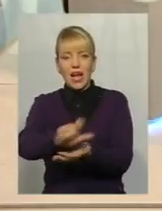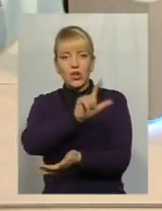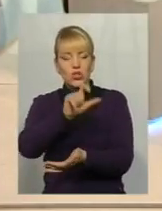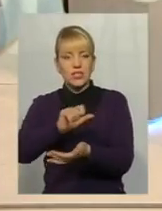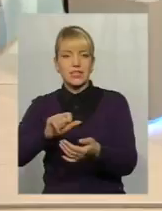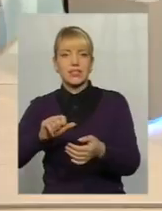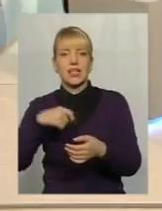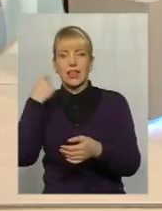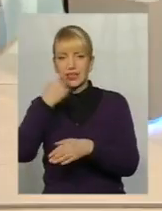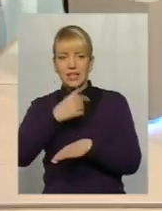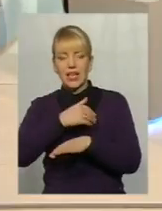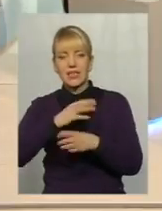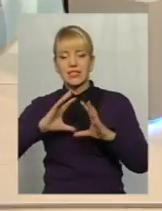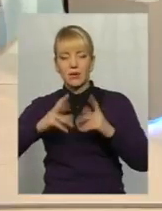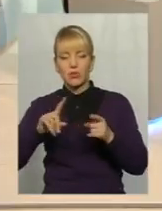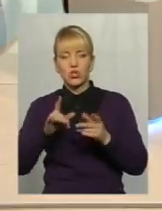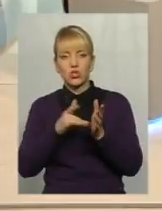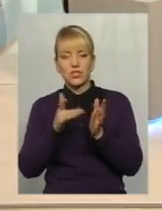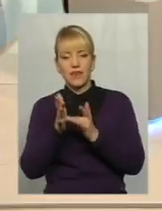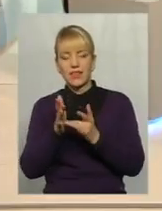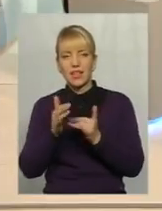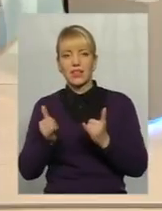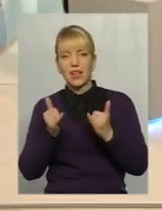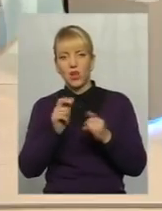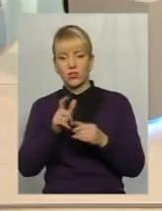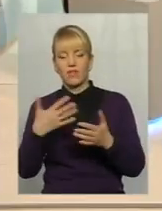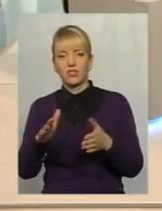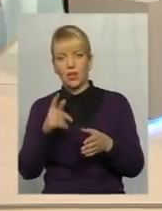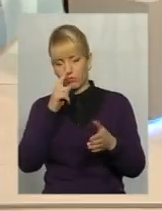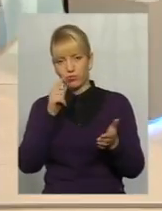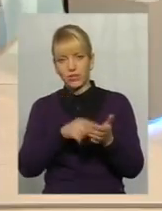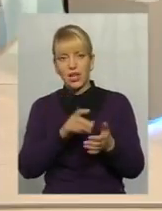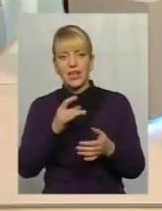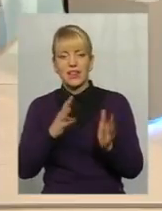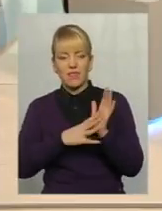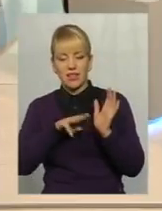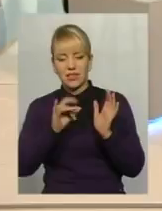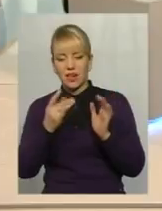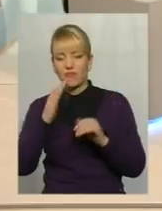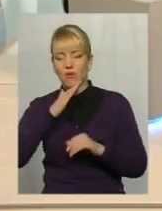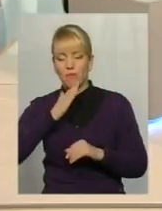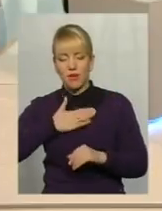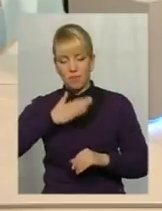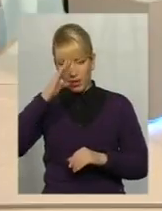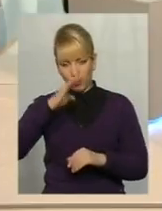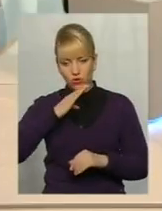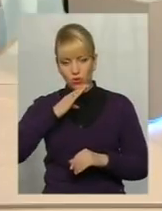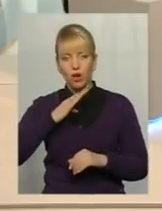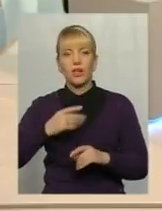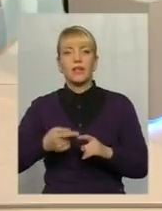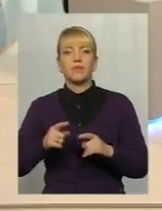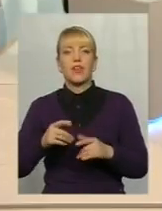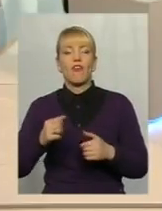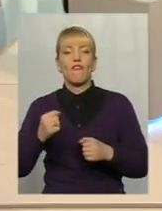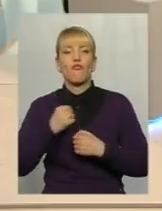можна, святе для людей. Вже вчепилися до 9 травня. В мене батько воював. Я пропитана цими словами